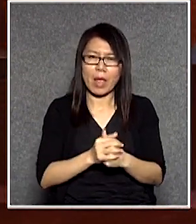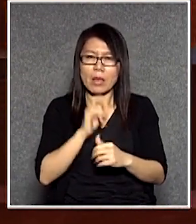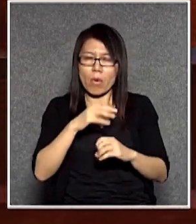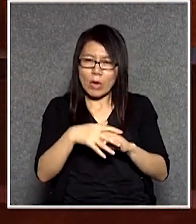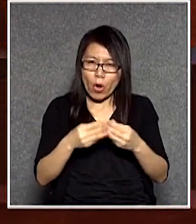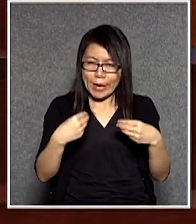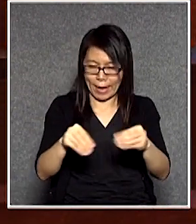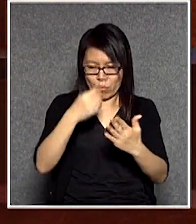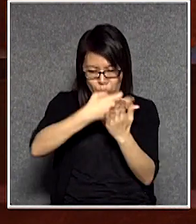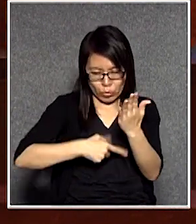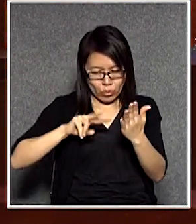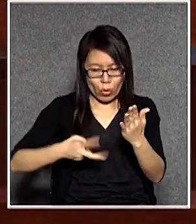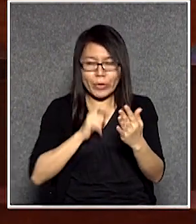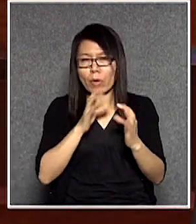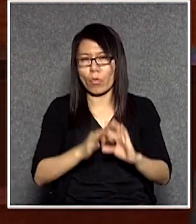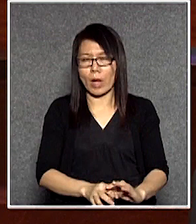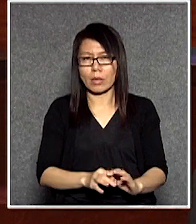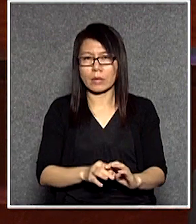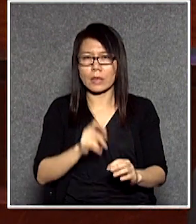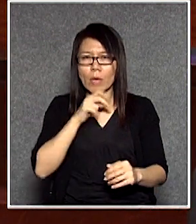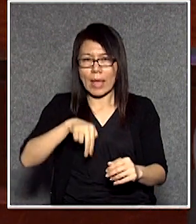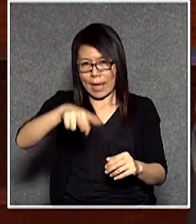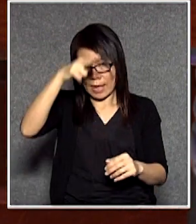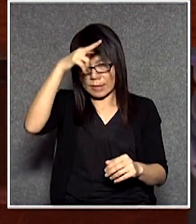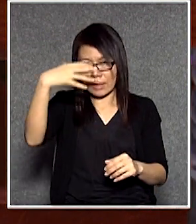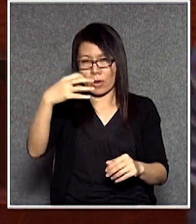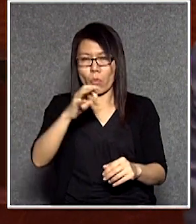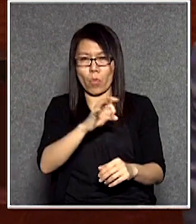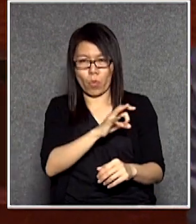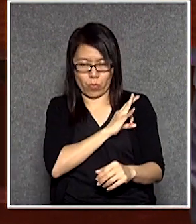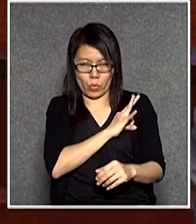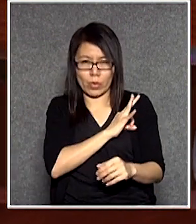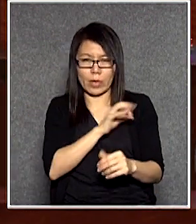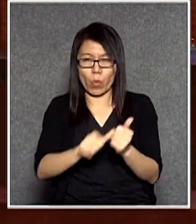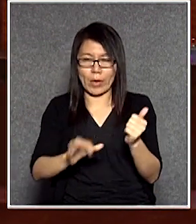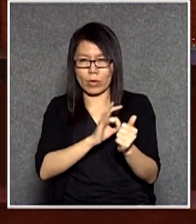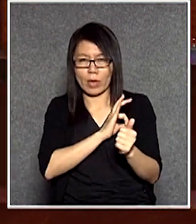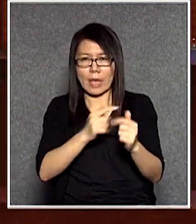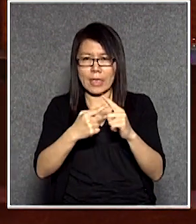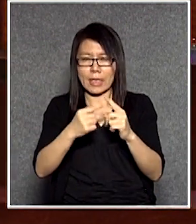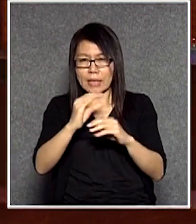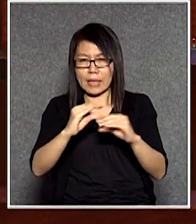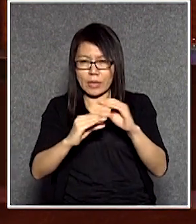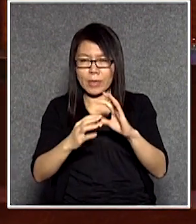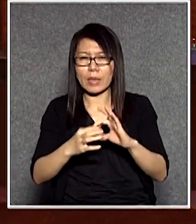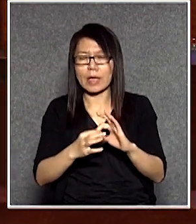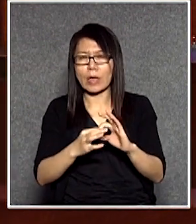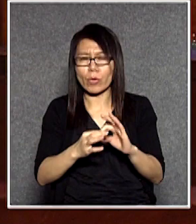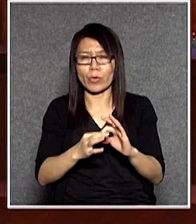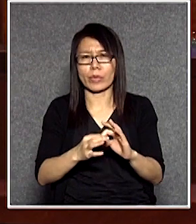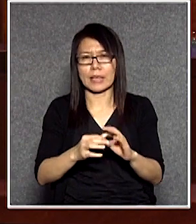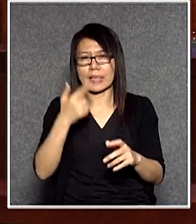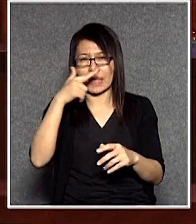修正案引來這個行政會議成員民建聯的新任主席